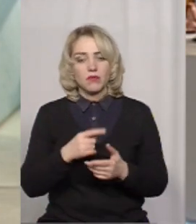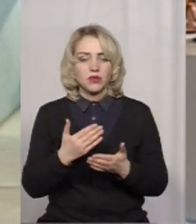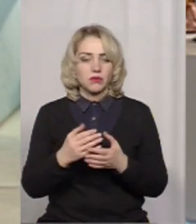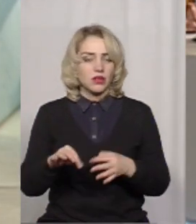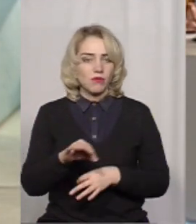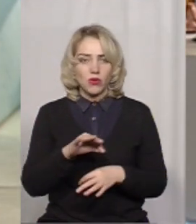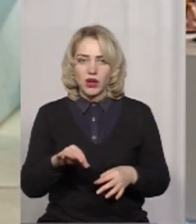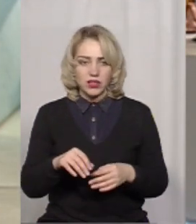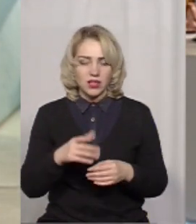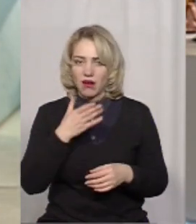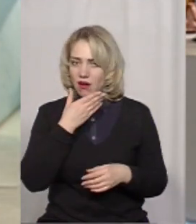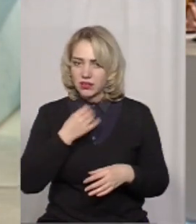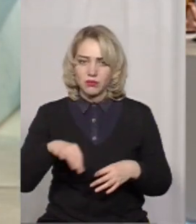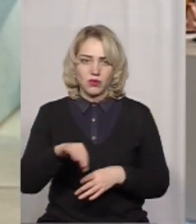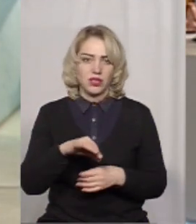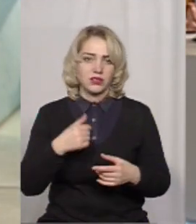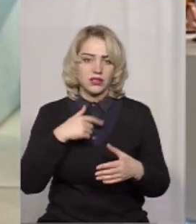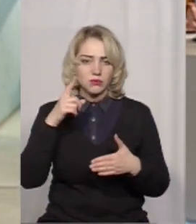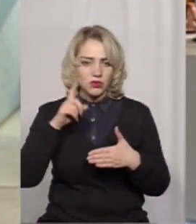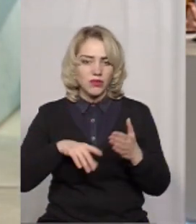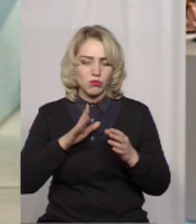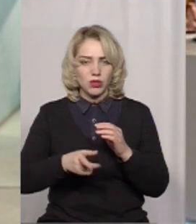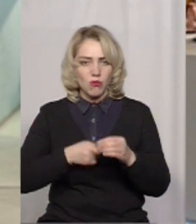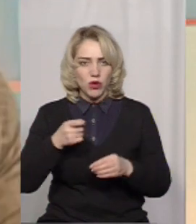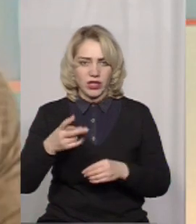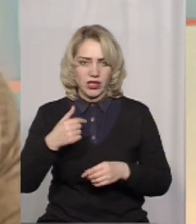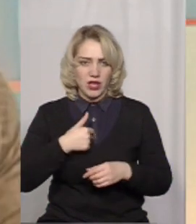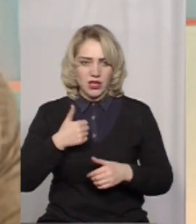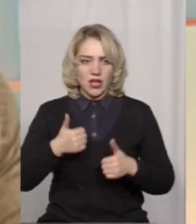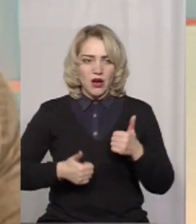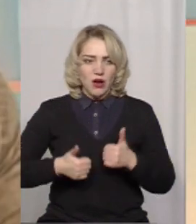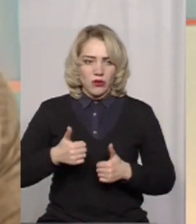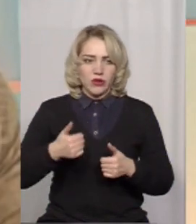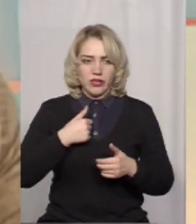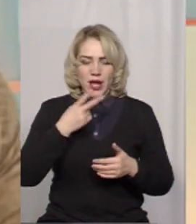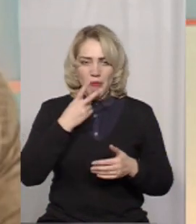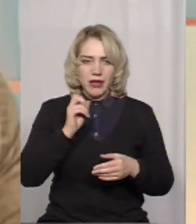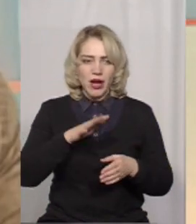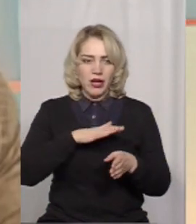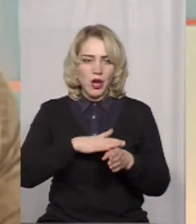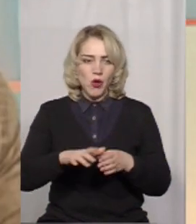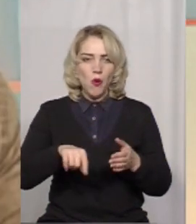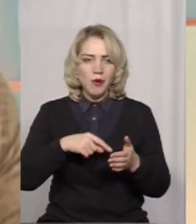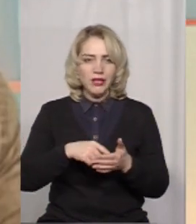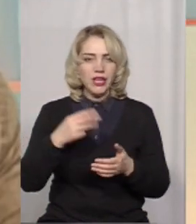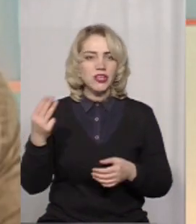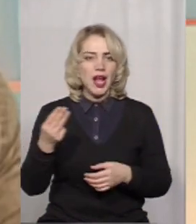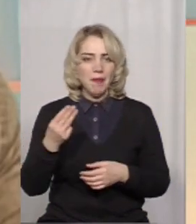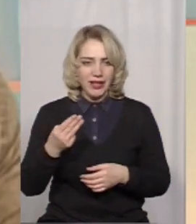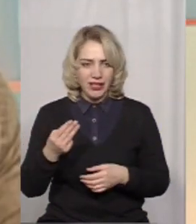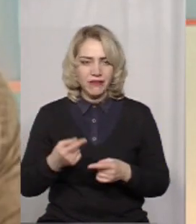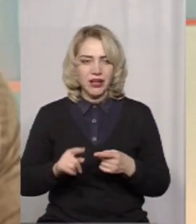дуже гарний проєкт, сподіваюся, він теж буде поданий до нас на конкурс. Наприклад, я бачив, реалізується в місті Шепетівка